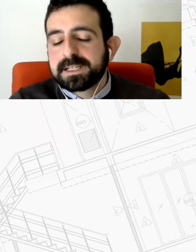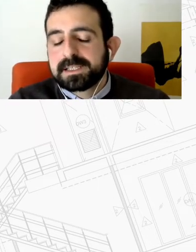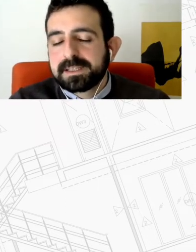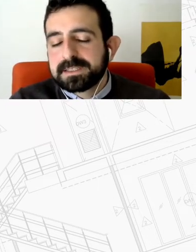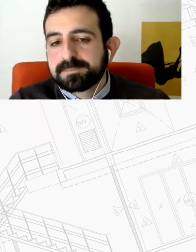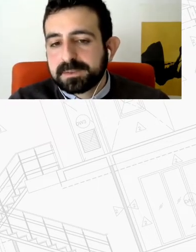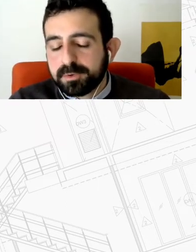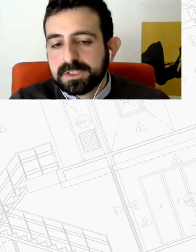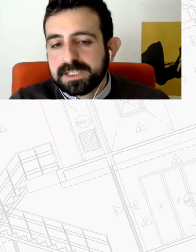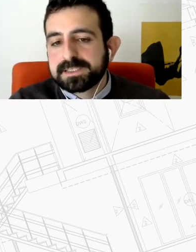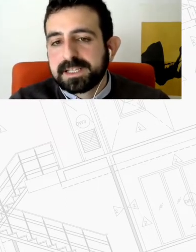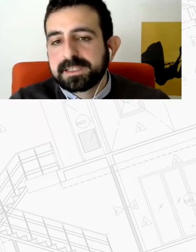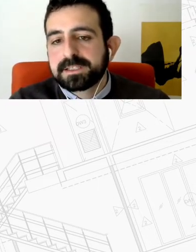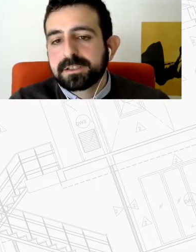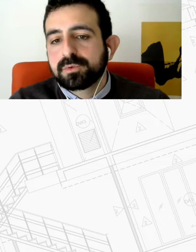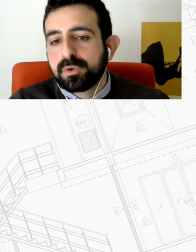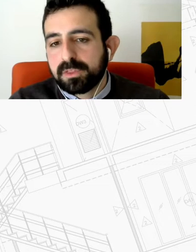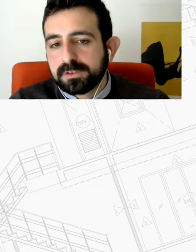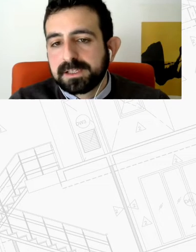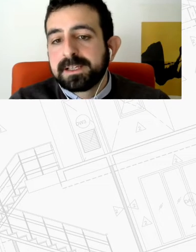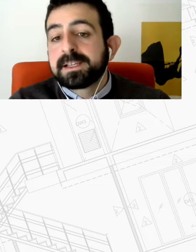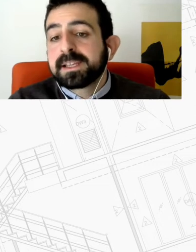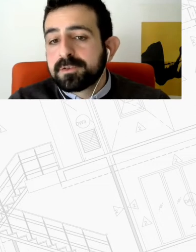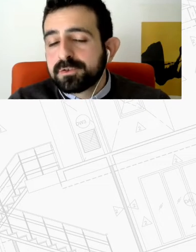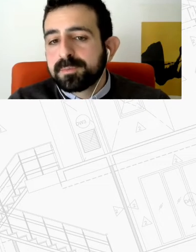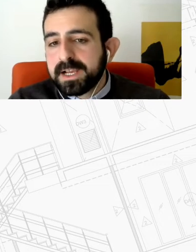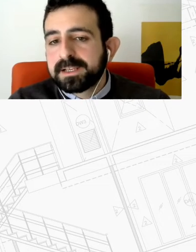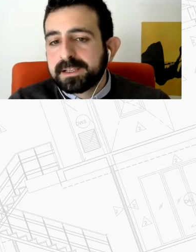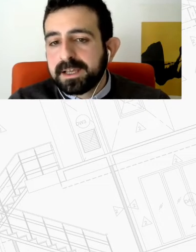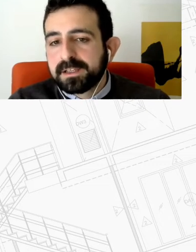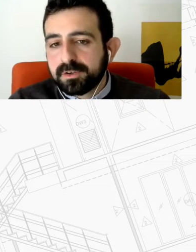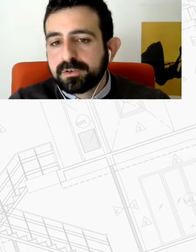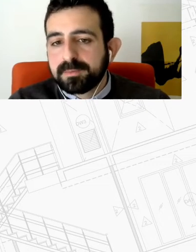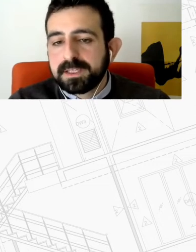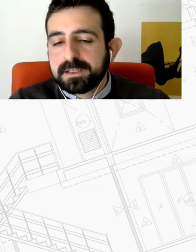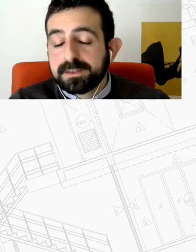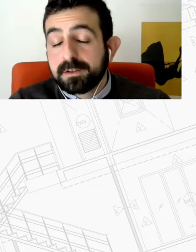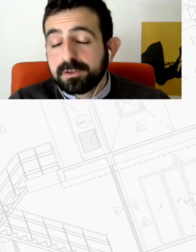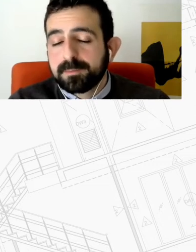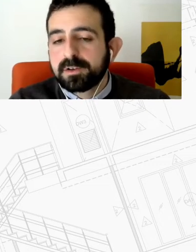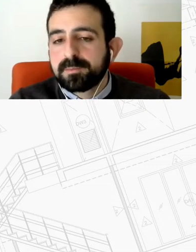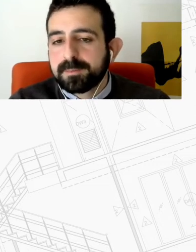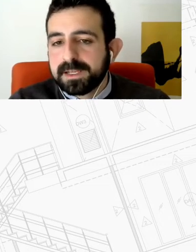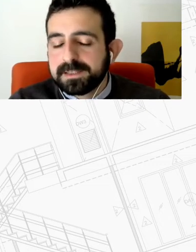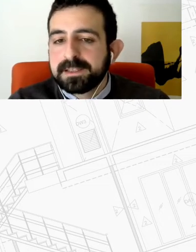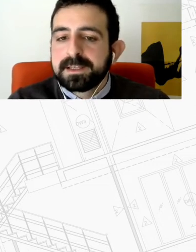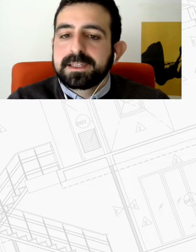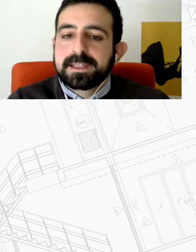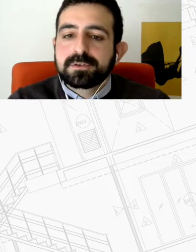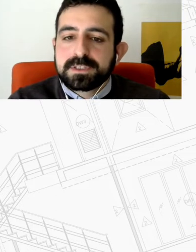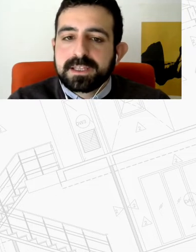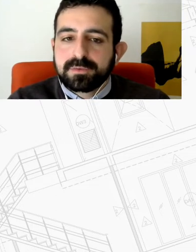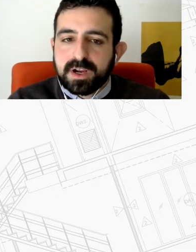τέλη της δεκαετίας αρχές προς τα τέλη της δεκαετίας του 80 η House of Europe κάνει κάθε χρόνο κάθε δύο χρόνια μάλλον μία μελέτη